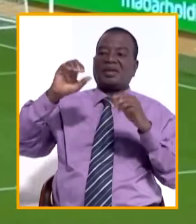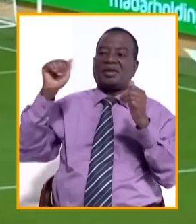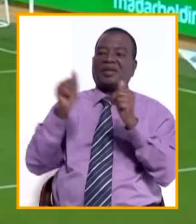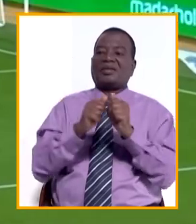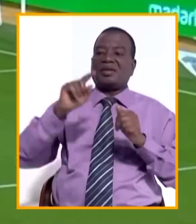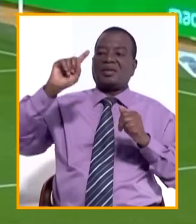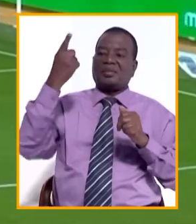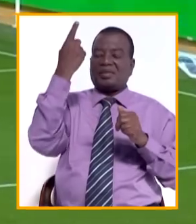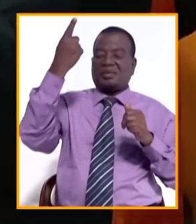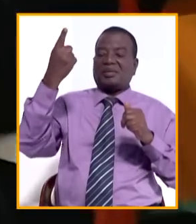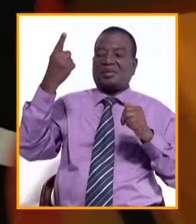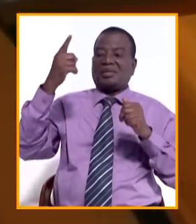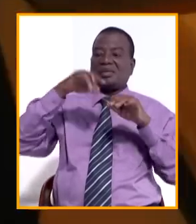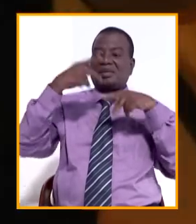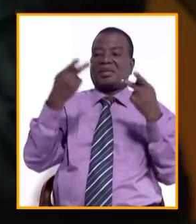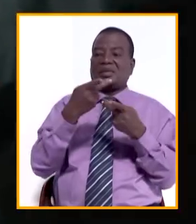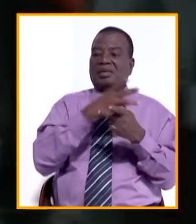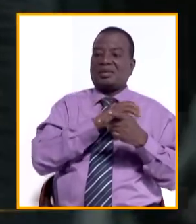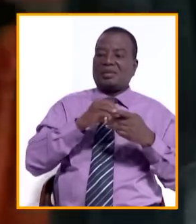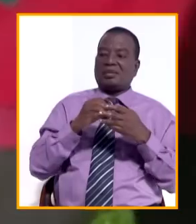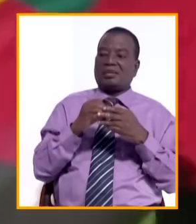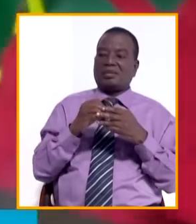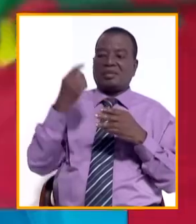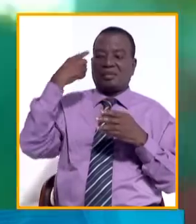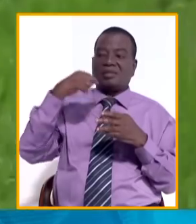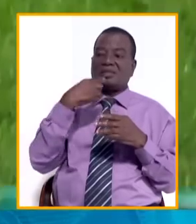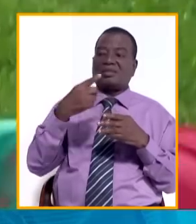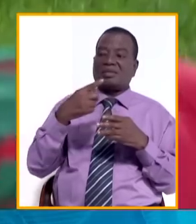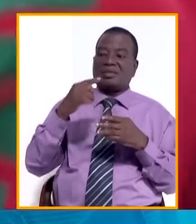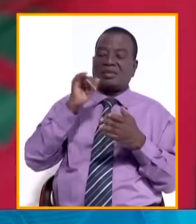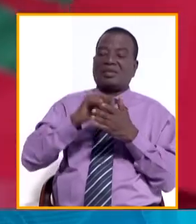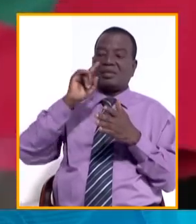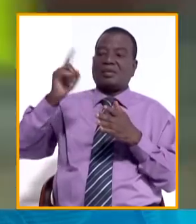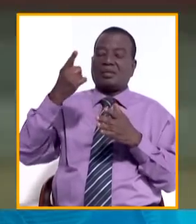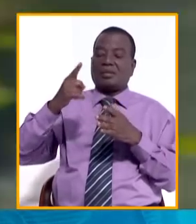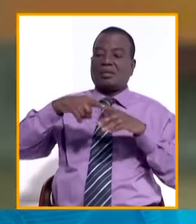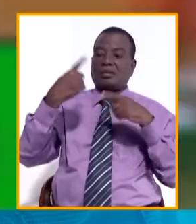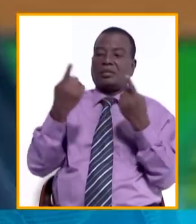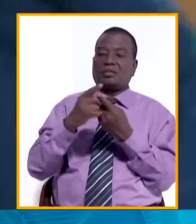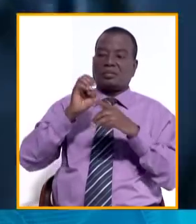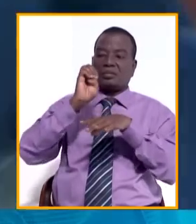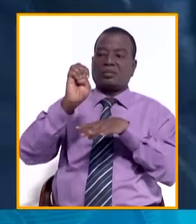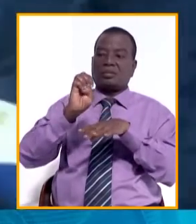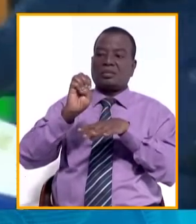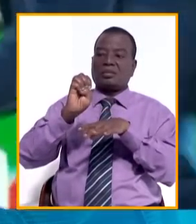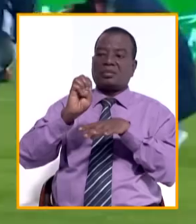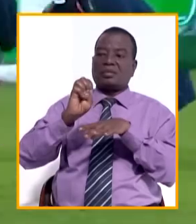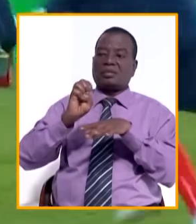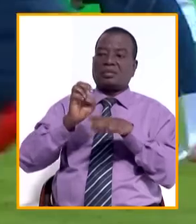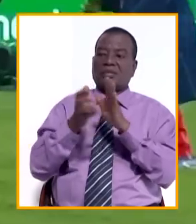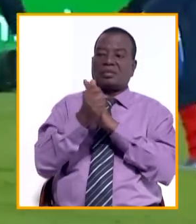devant le Cameroun trois points et le Congo un point. Pour rappel, seul le premier du groupe E se qualifie pour l'écart de finale du Shan.